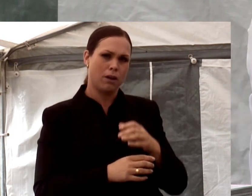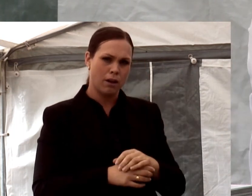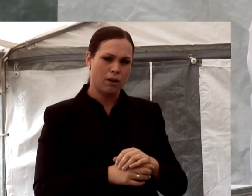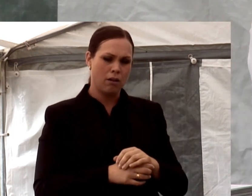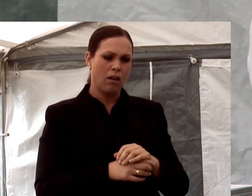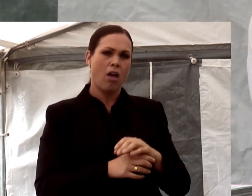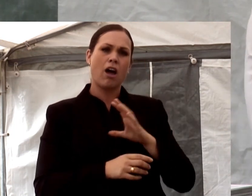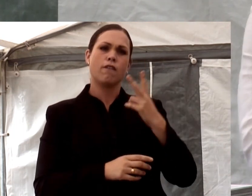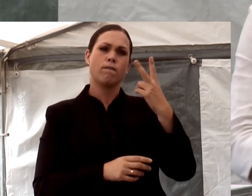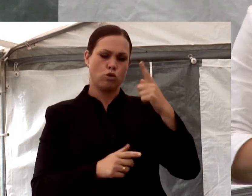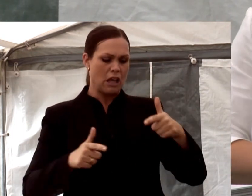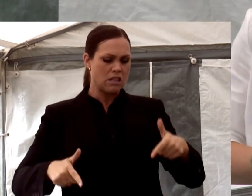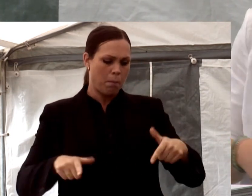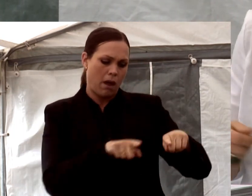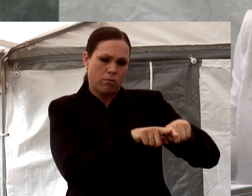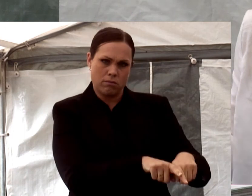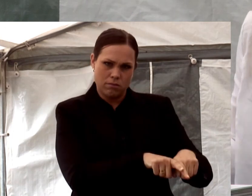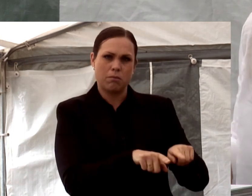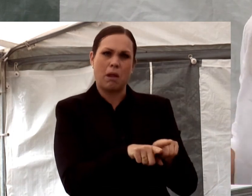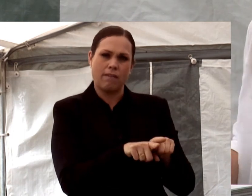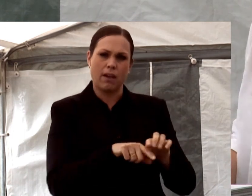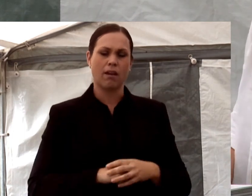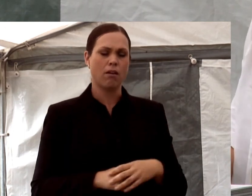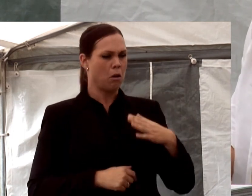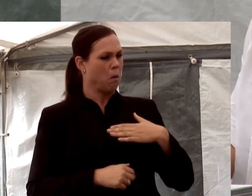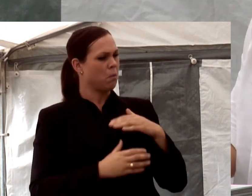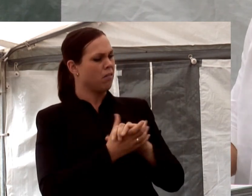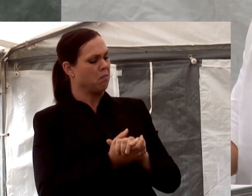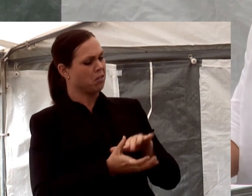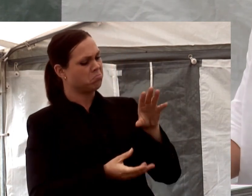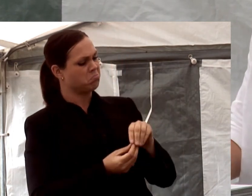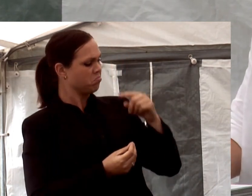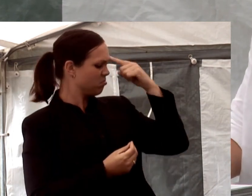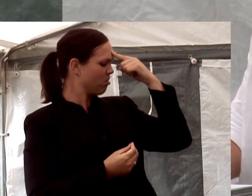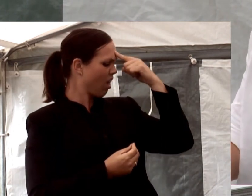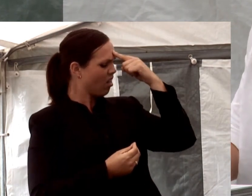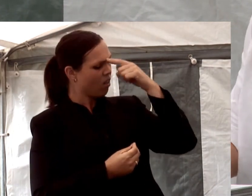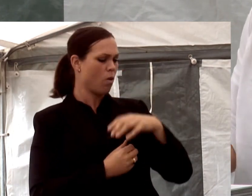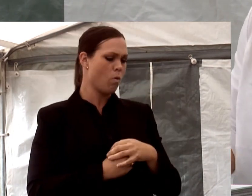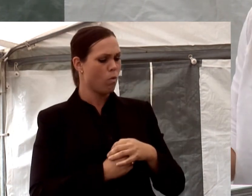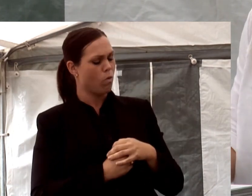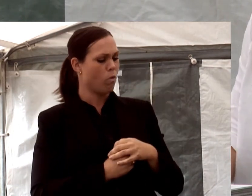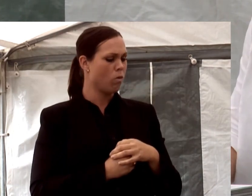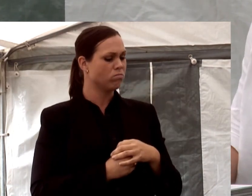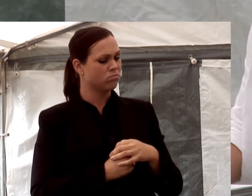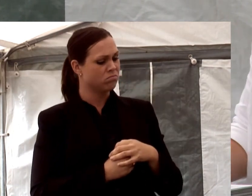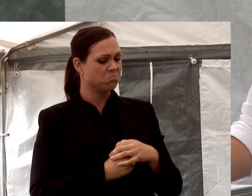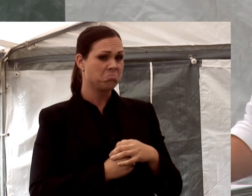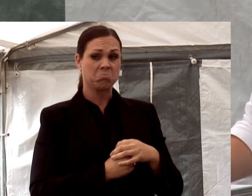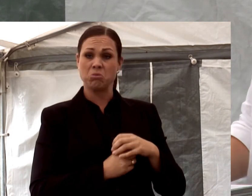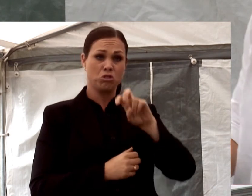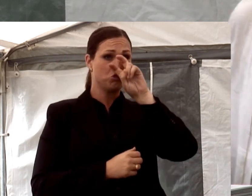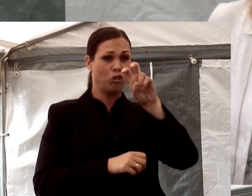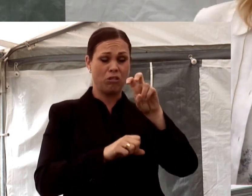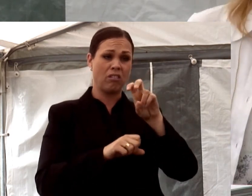han två käppar. Och min vän tänkte sådär lite för skött. här går alla ut